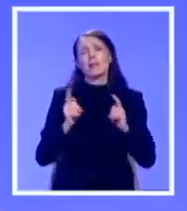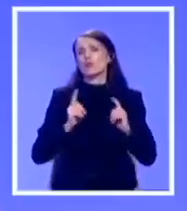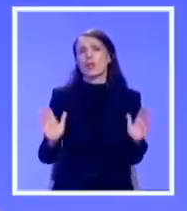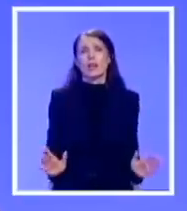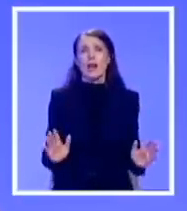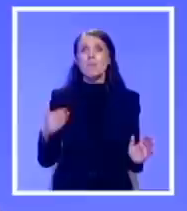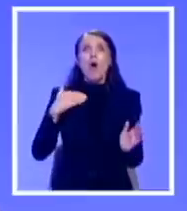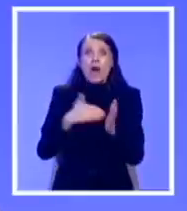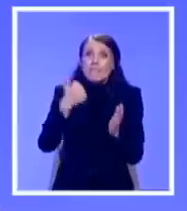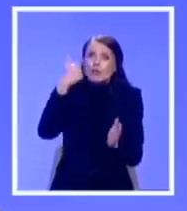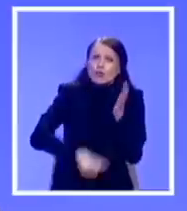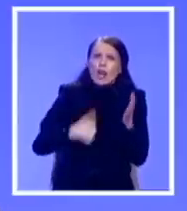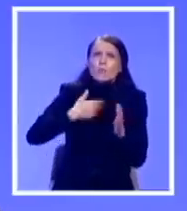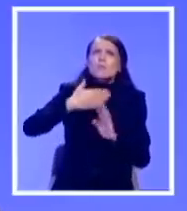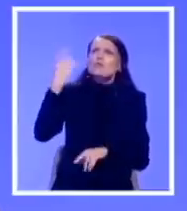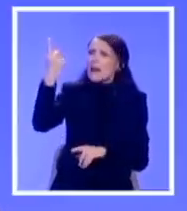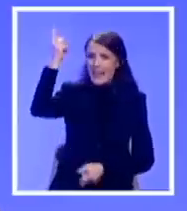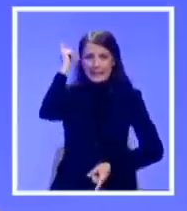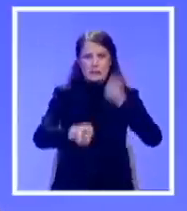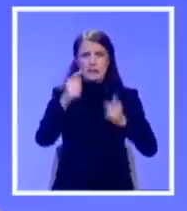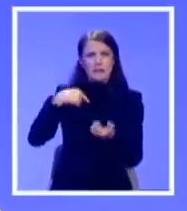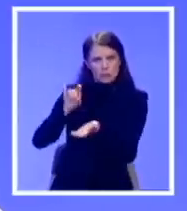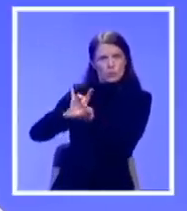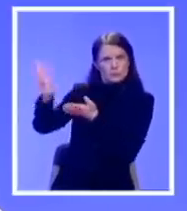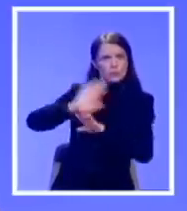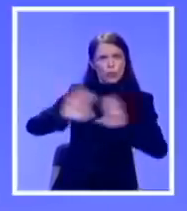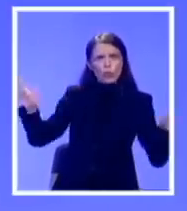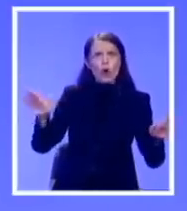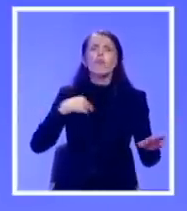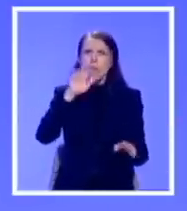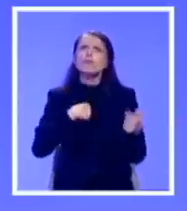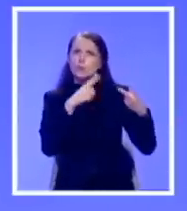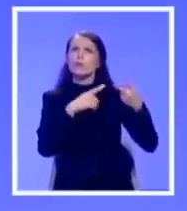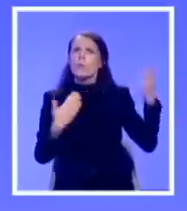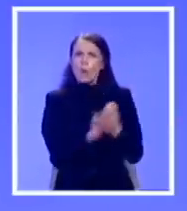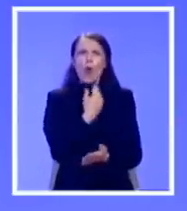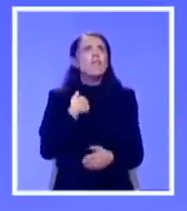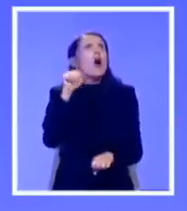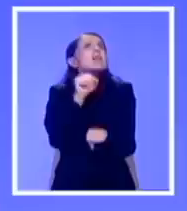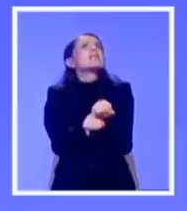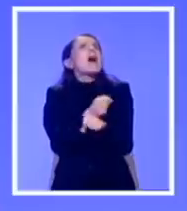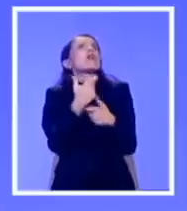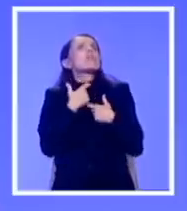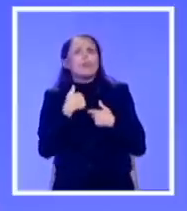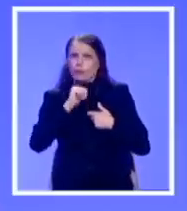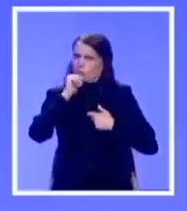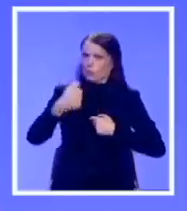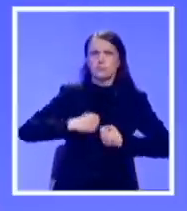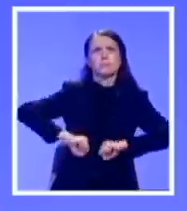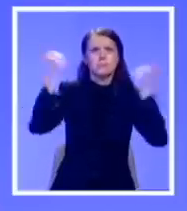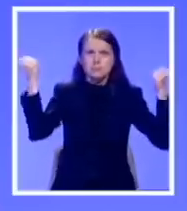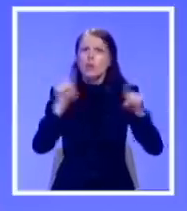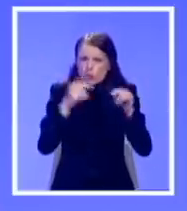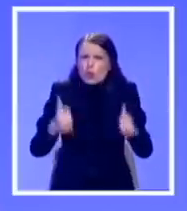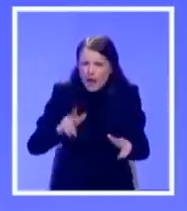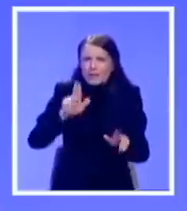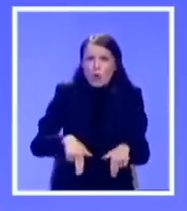Mi smo već jednom uspeli da kažemo ne jednom diktatoru, možemo i drugom. Rekli smo ne jednom zarobljeništu, možemo i drugom. Pokušavaju da nas nataraju da